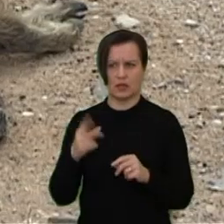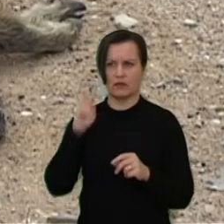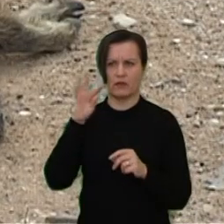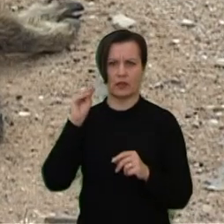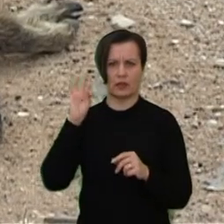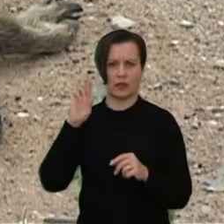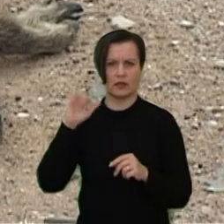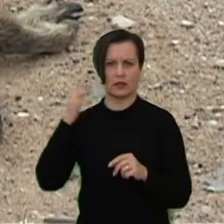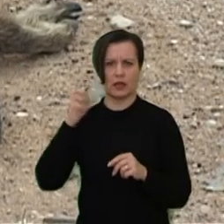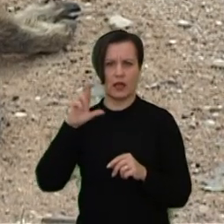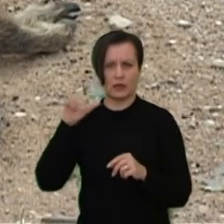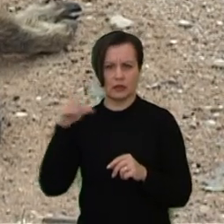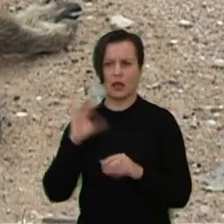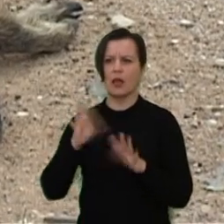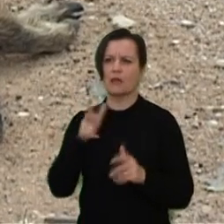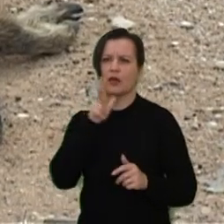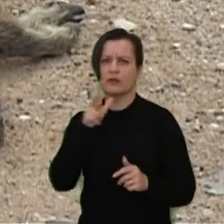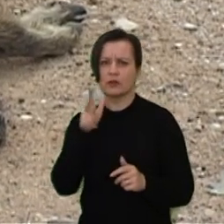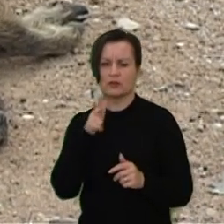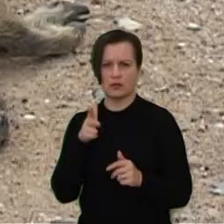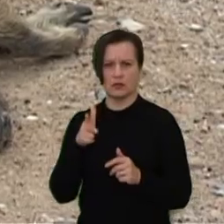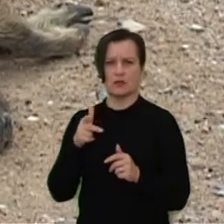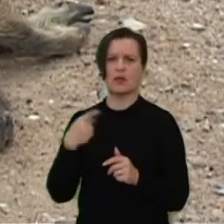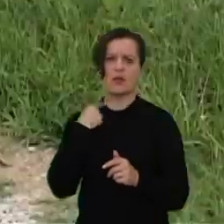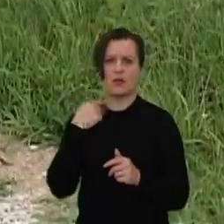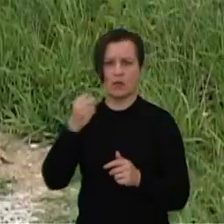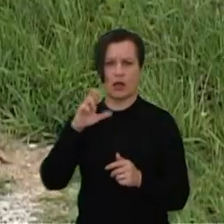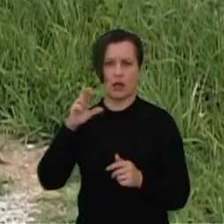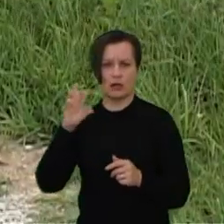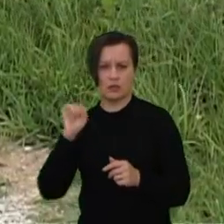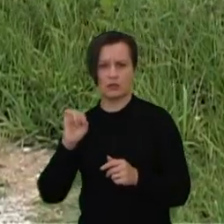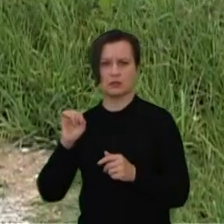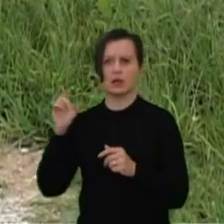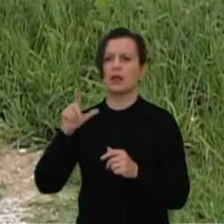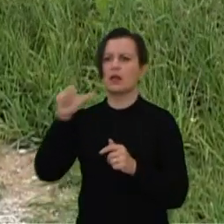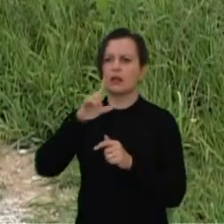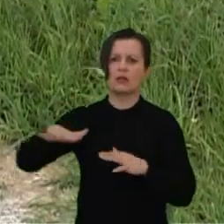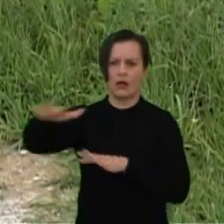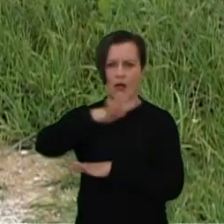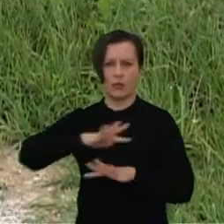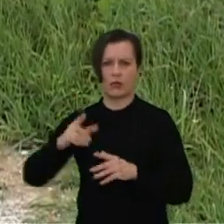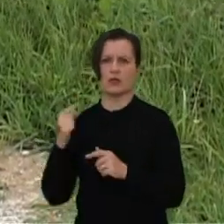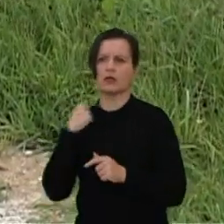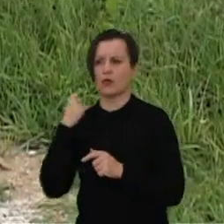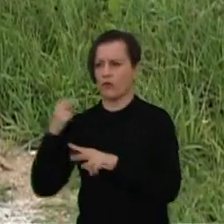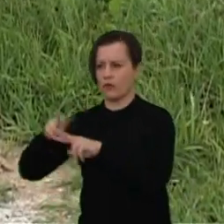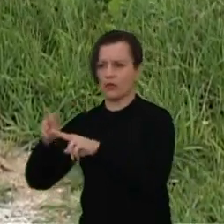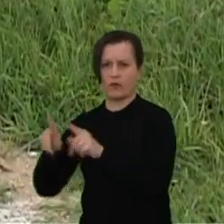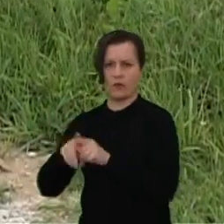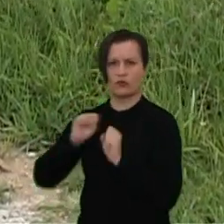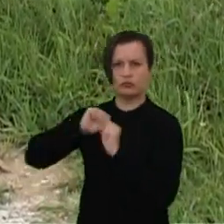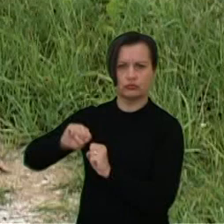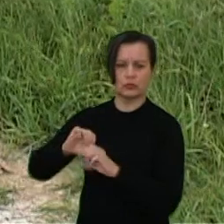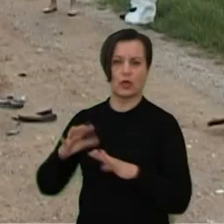buvo suorganizuoti mokymai afrikinio keulių maro apsaugos ir prevencijos priemonės laukinėje, faunoje bei keulių laikymo